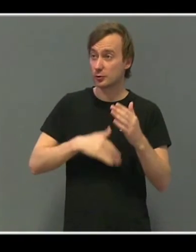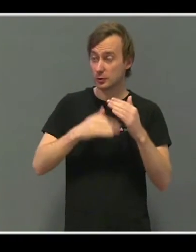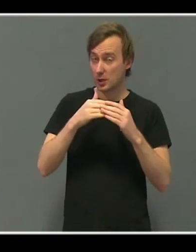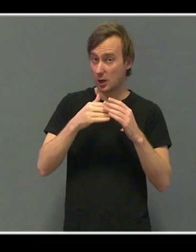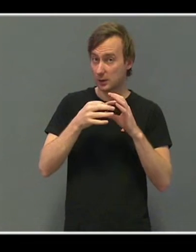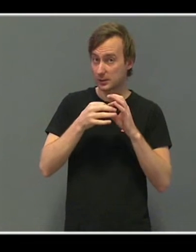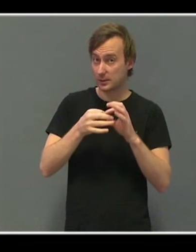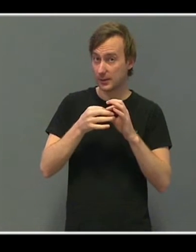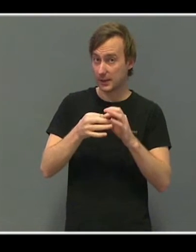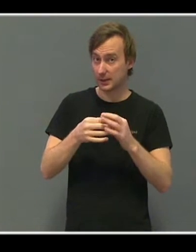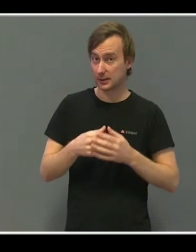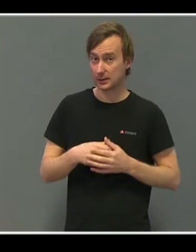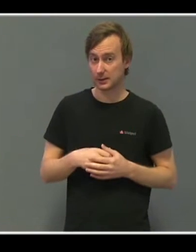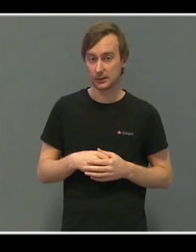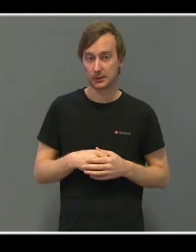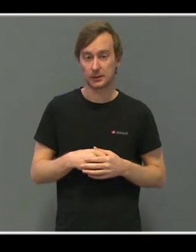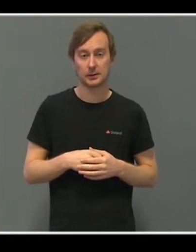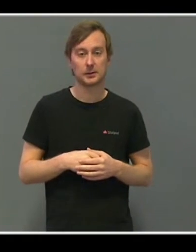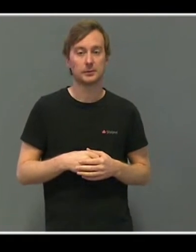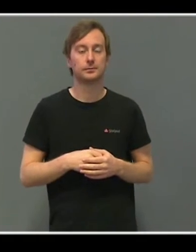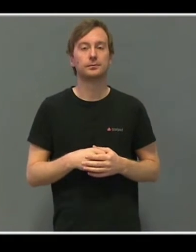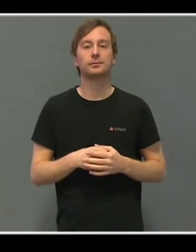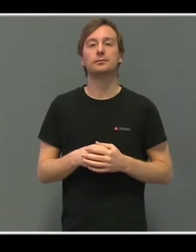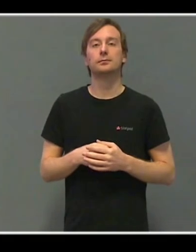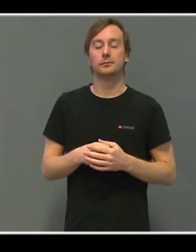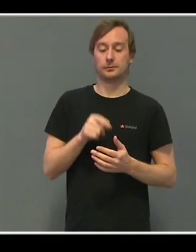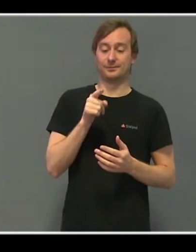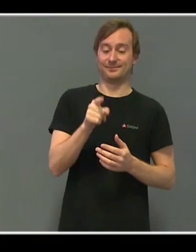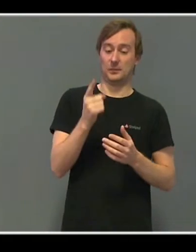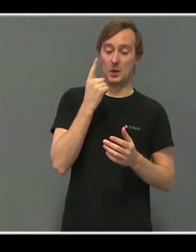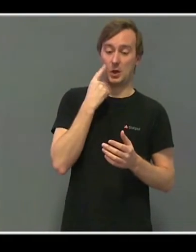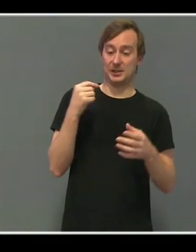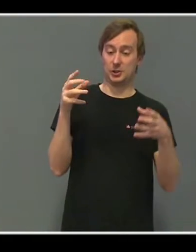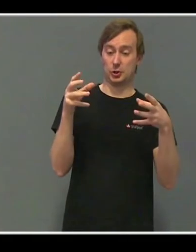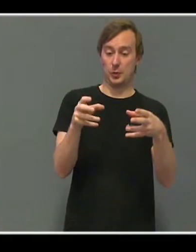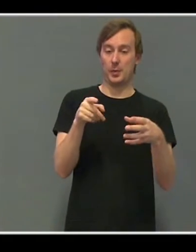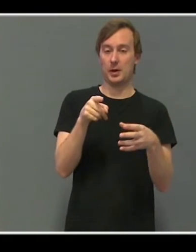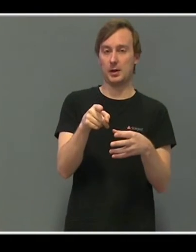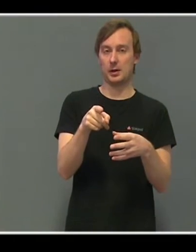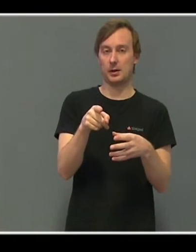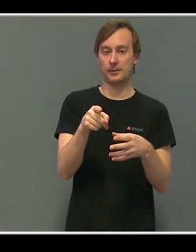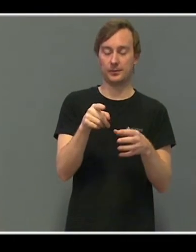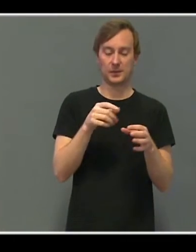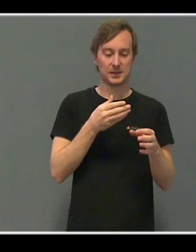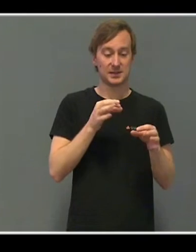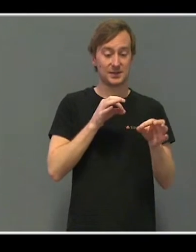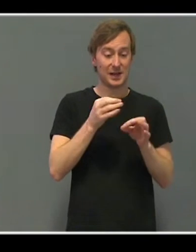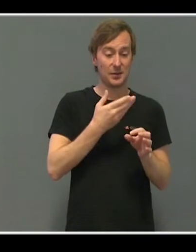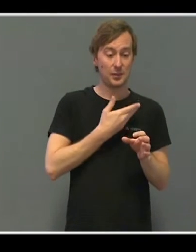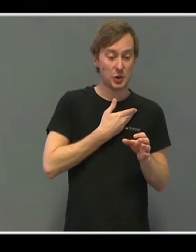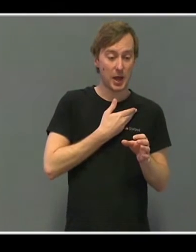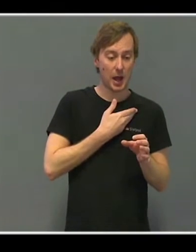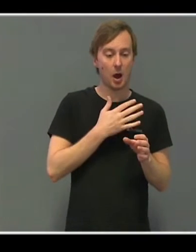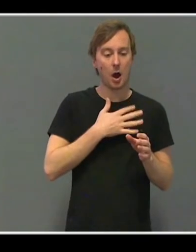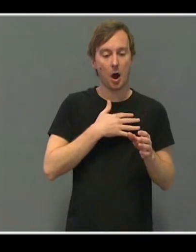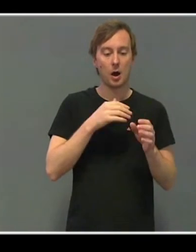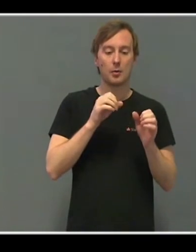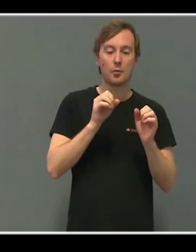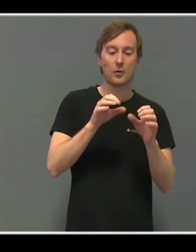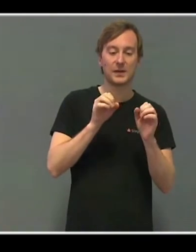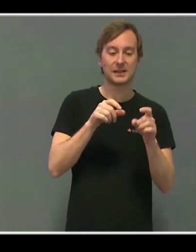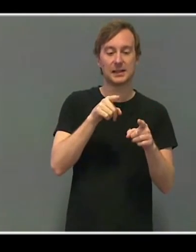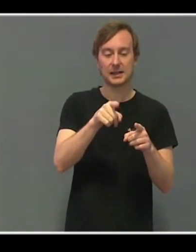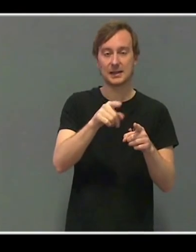Ja, altså, der fant vi jo i den aldersgruppen at det var en liten effekt av det å spille mye for jenter, og det å gå ned i